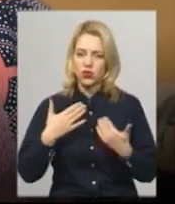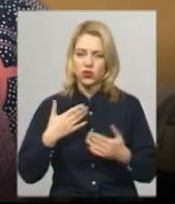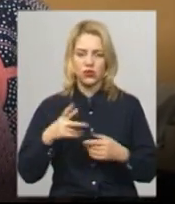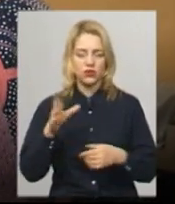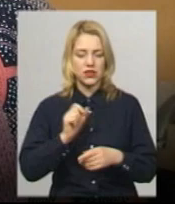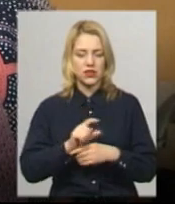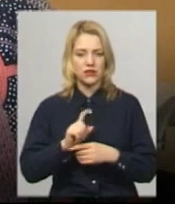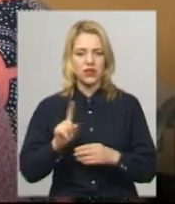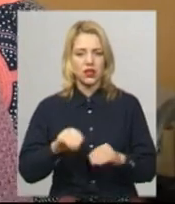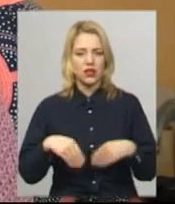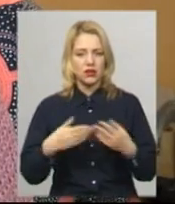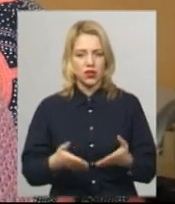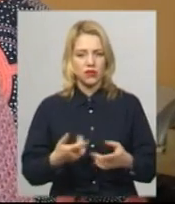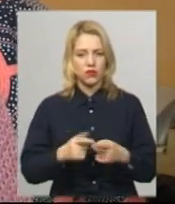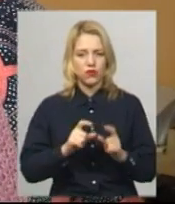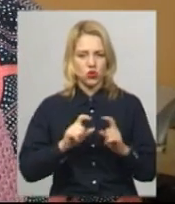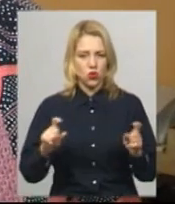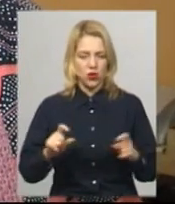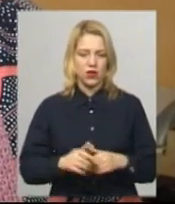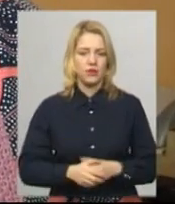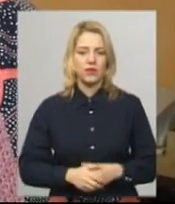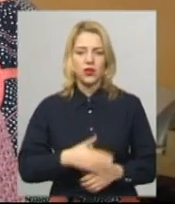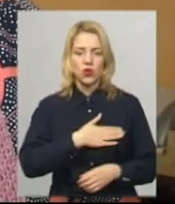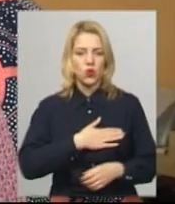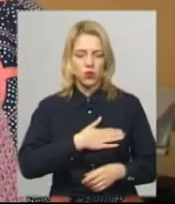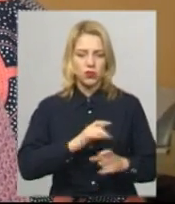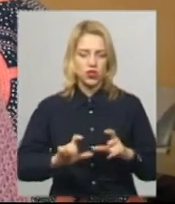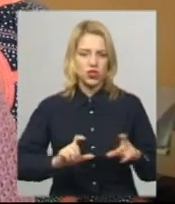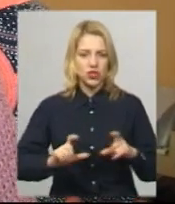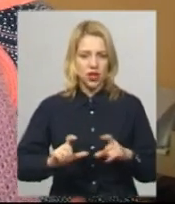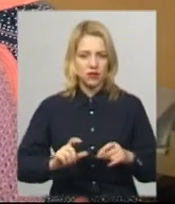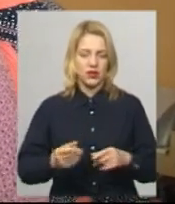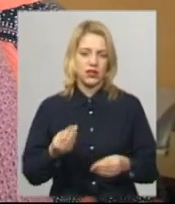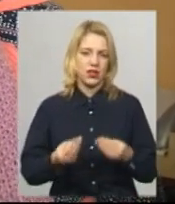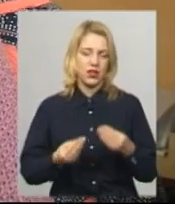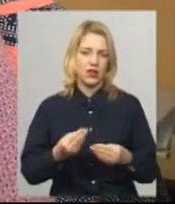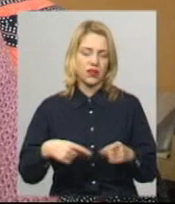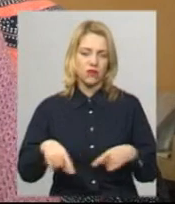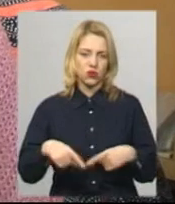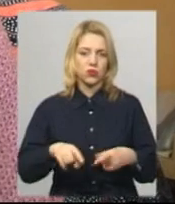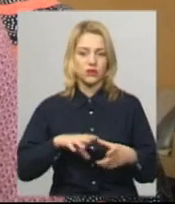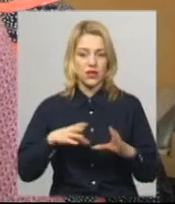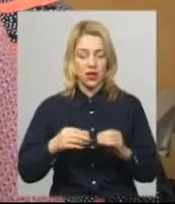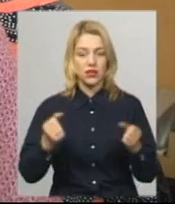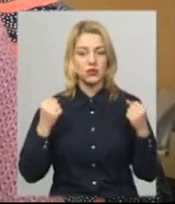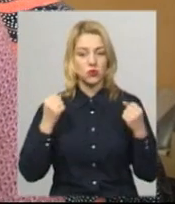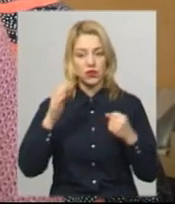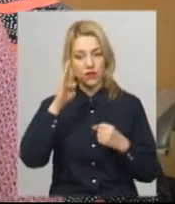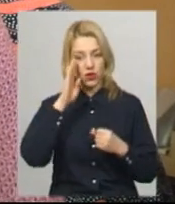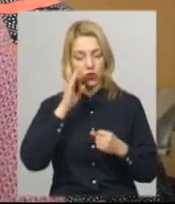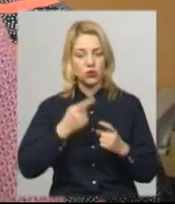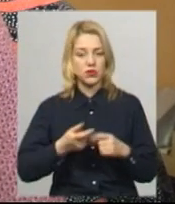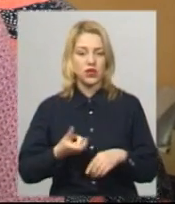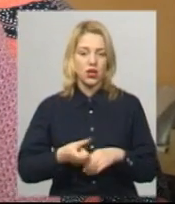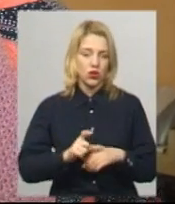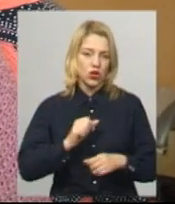завдань, які припоручаються йому в школі. Любить шахмати грати, любить футбол, такий взагалі спортивний хлопчик, хлопчик і